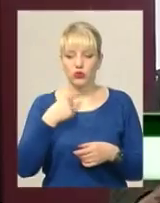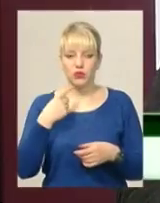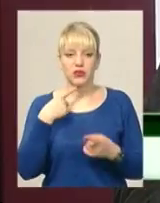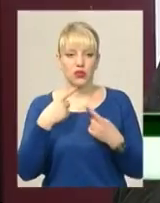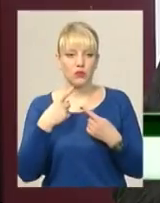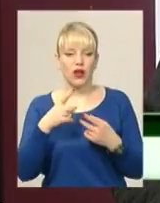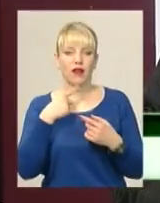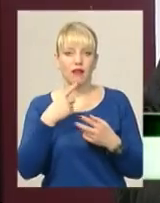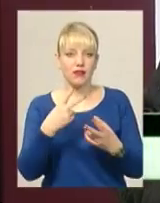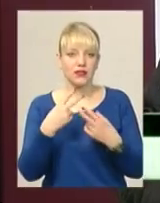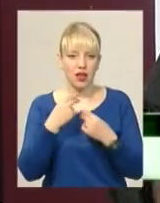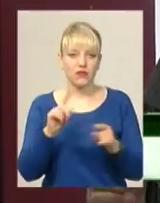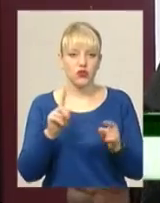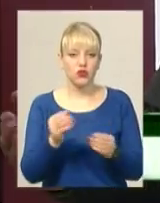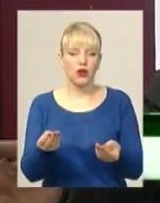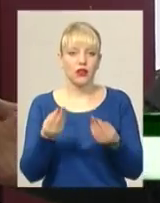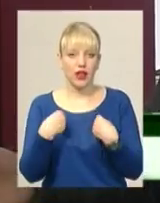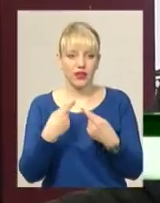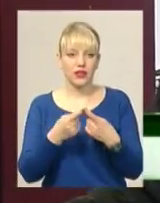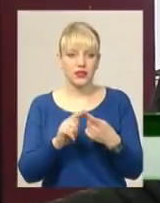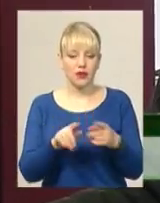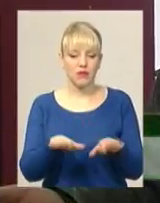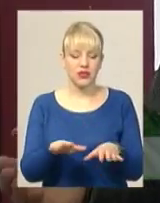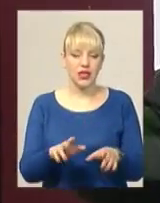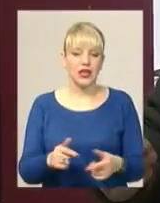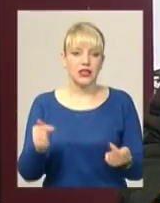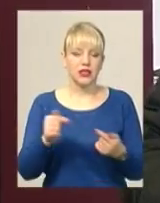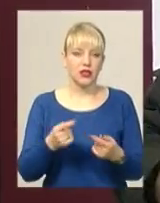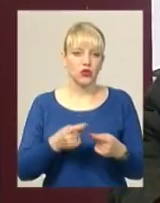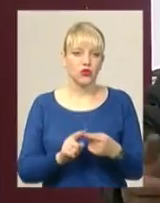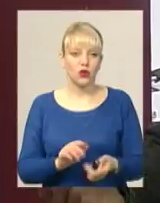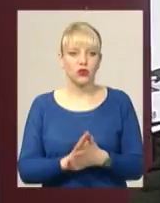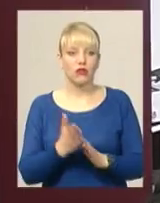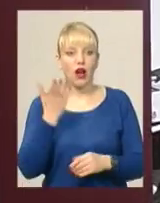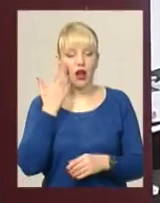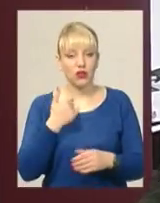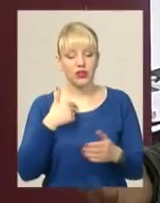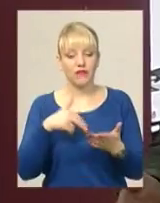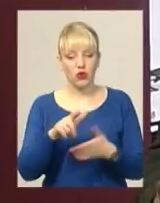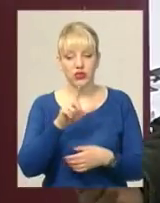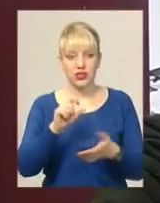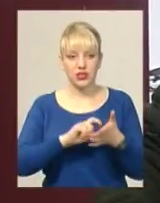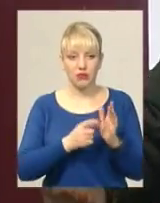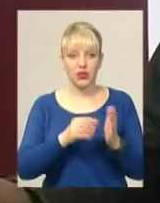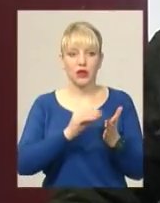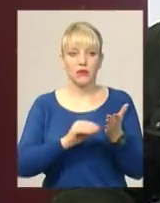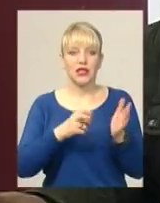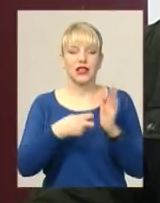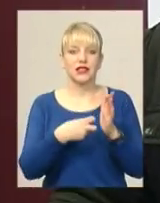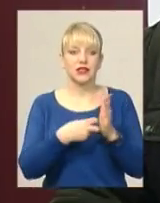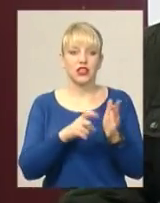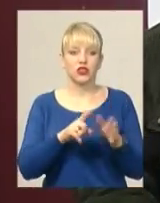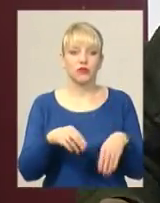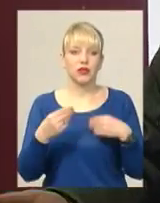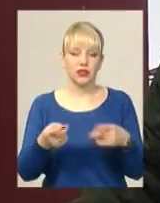це місце згідно цього договору. Але, коли ти виходиш з кабінету і пишеш листа, щоб надати